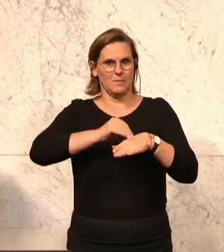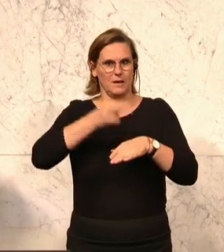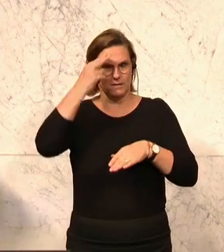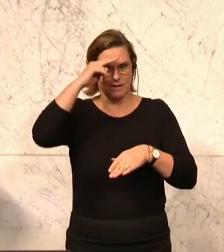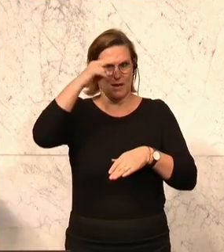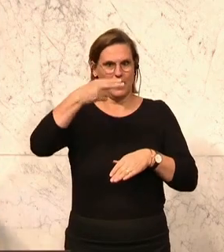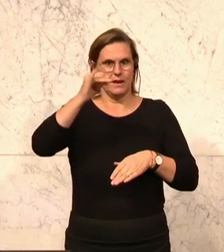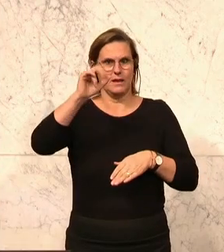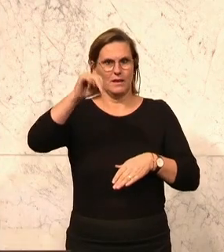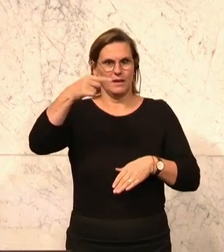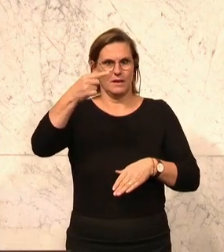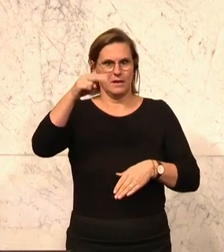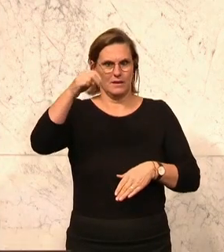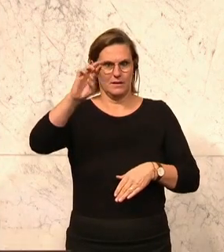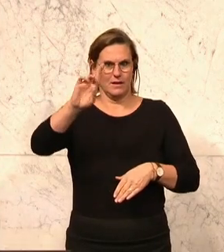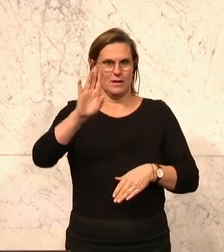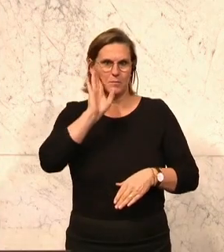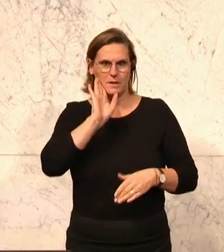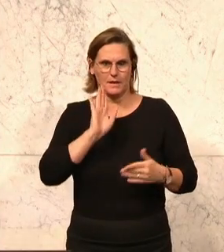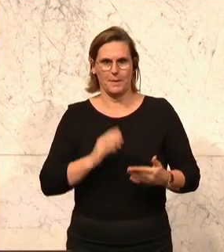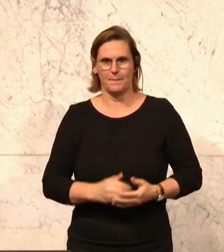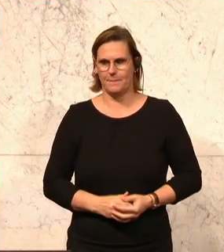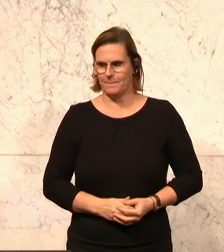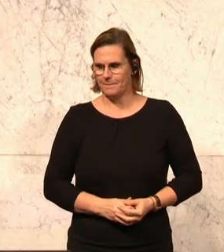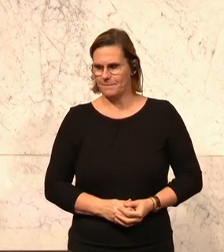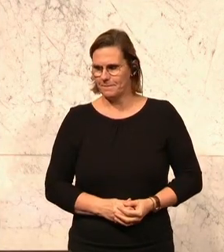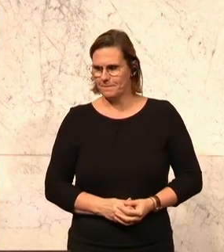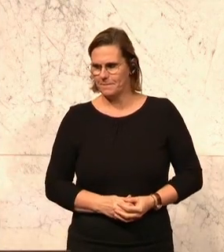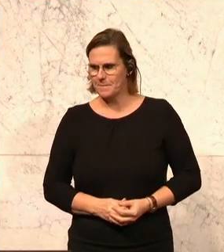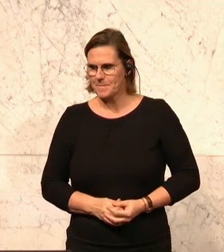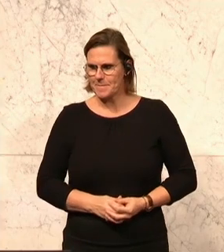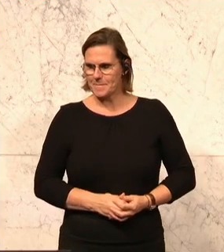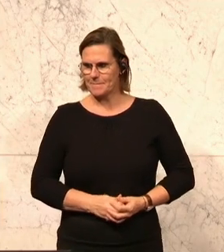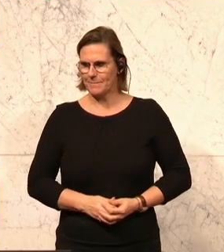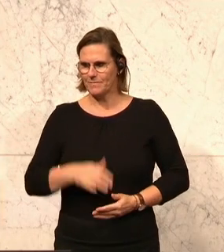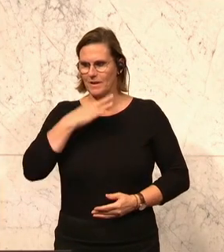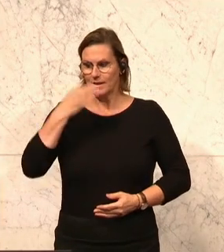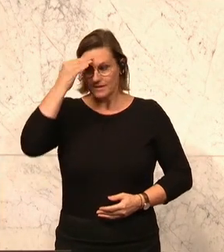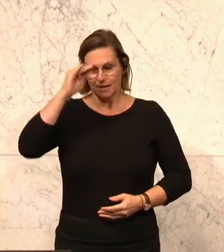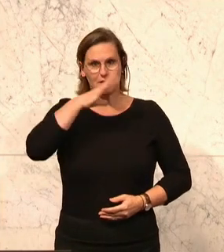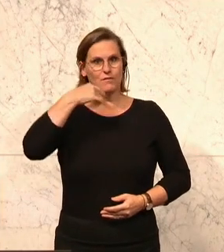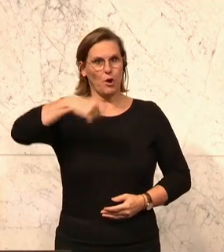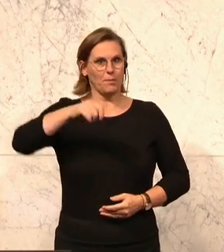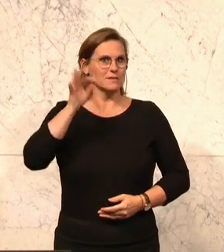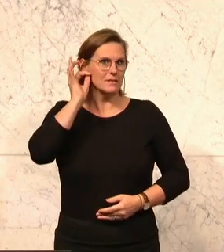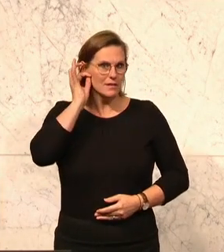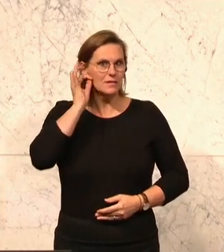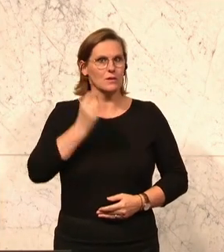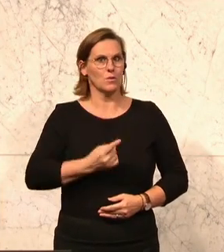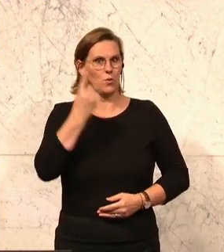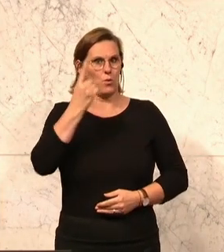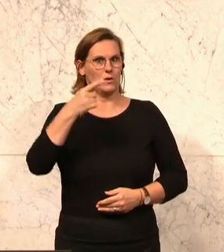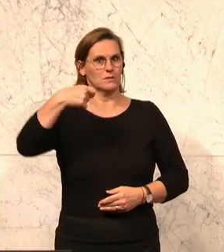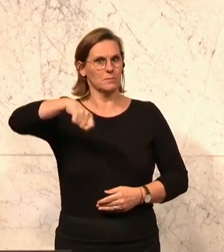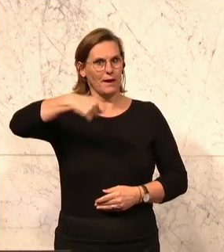Und als letztes in diesem Punkt zu Wort gemeldet, hat sich Hans-Stefan Hintner von der ÖVP. Präsidentin, Hohes